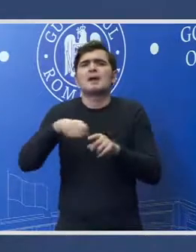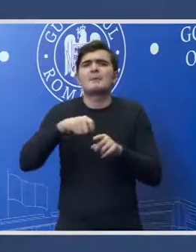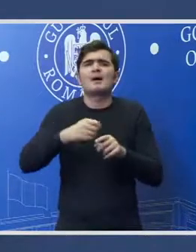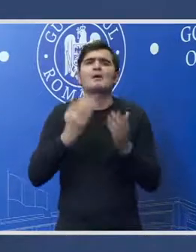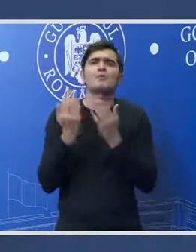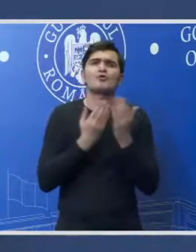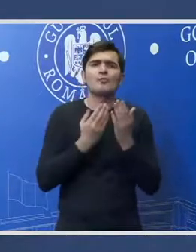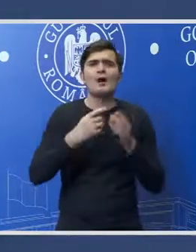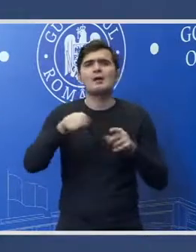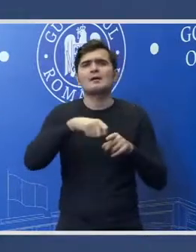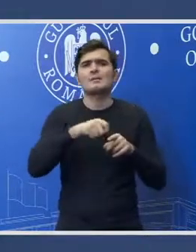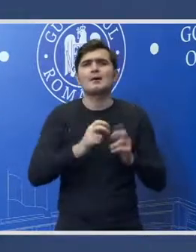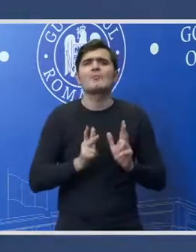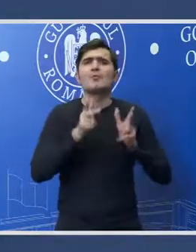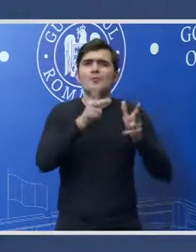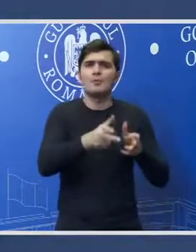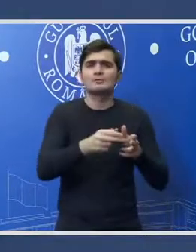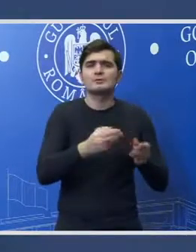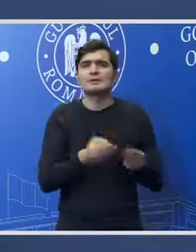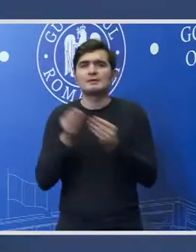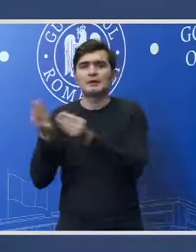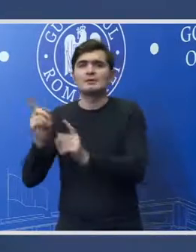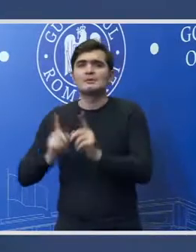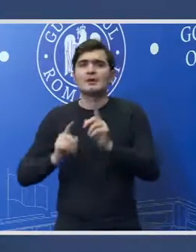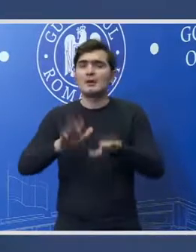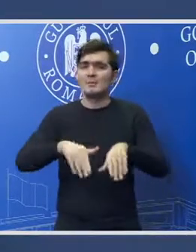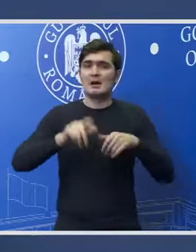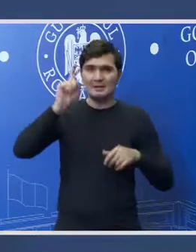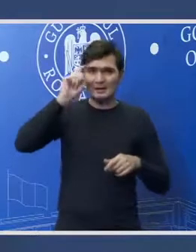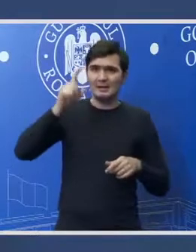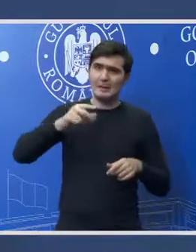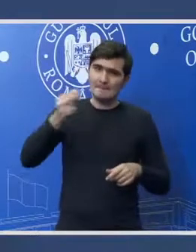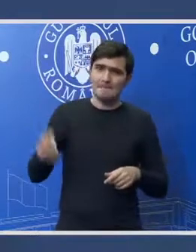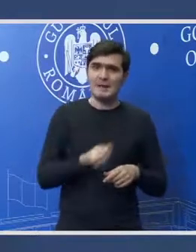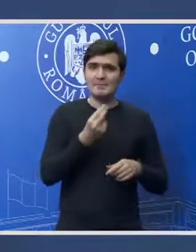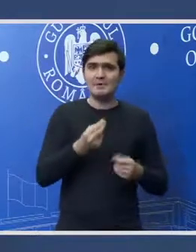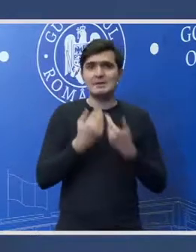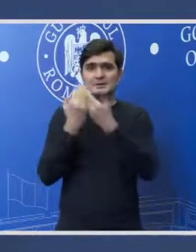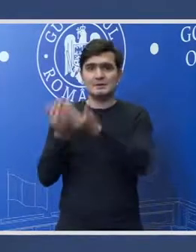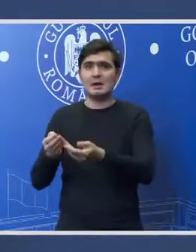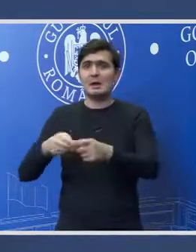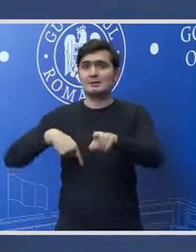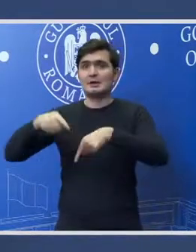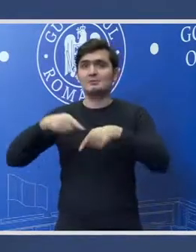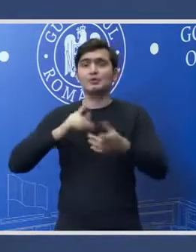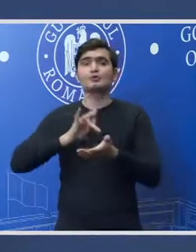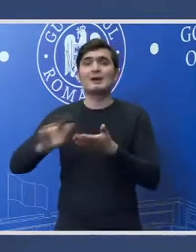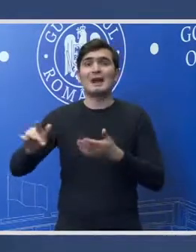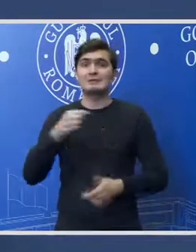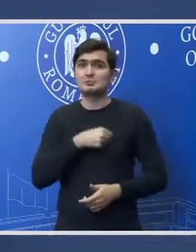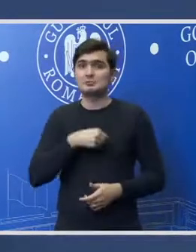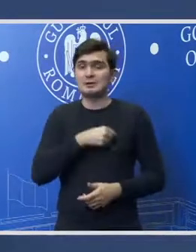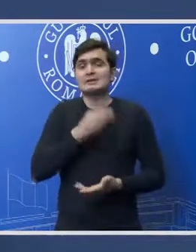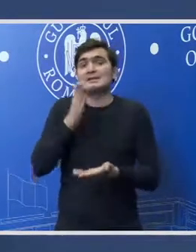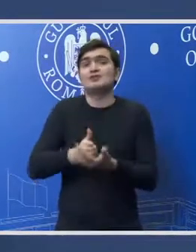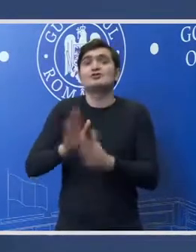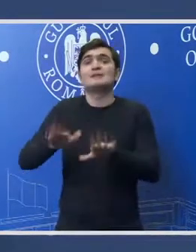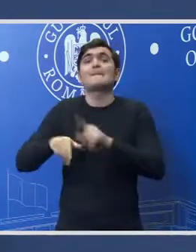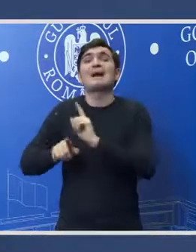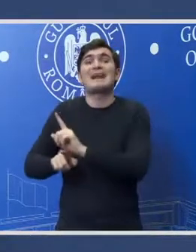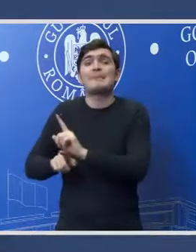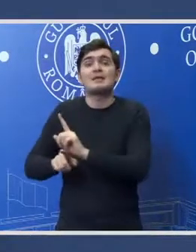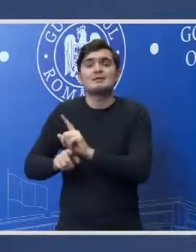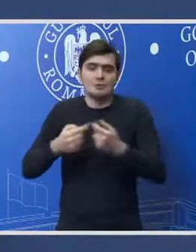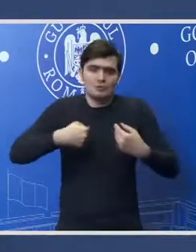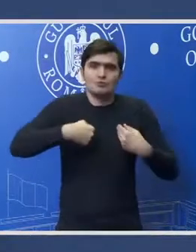școală, să le transmitem, dacă parlamentarii cred că sunt mai bine să meargă pentru transportul gratuit pentru studenți, este decizia parlamentarilor. Decizia pe care am luatul i-a